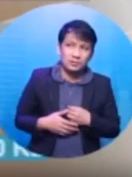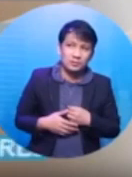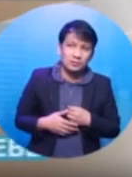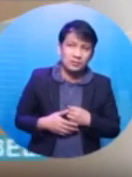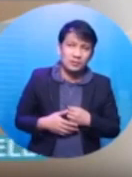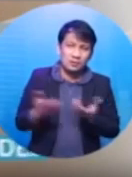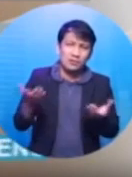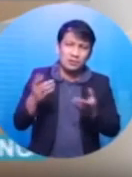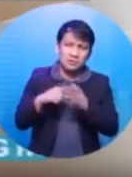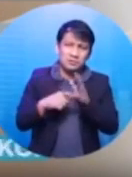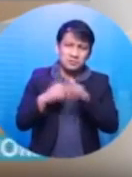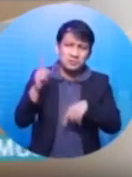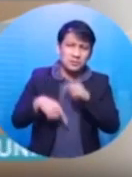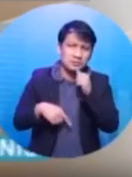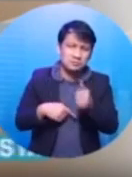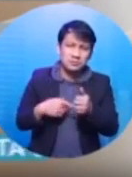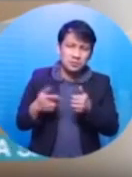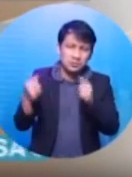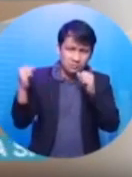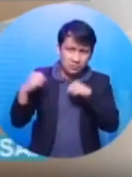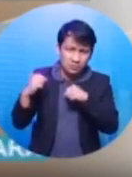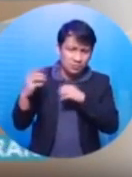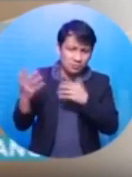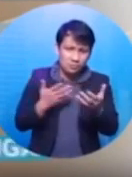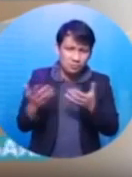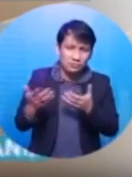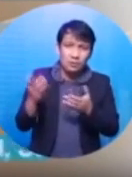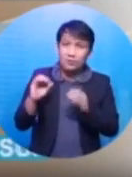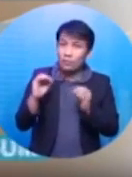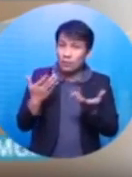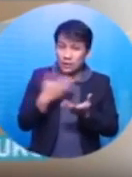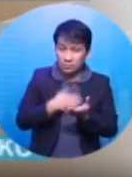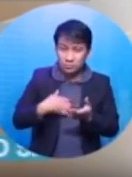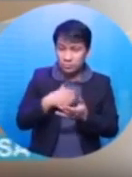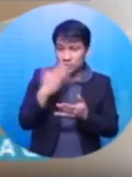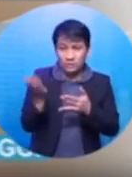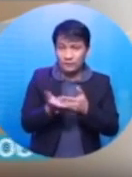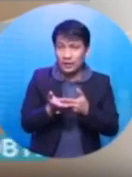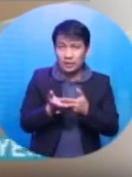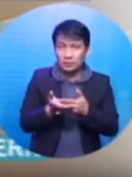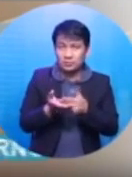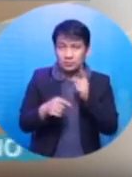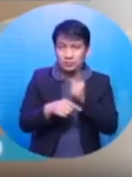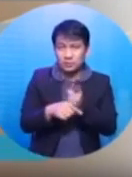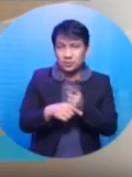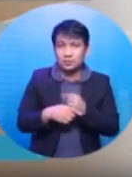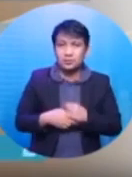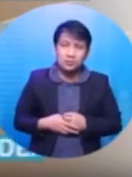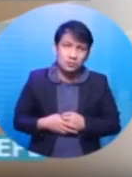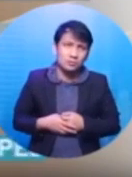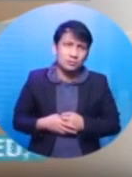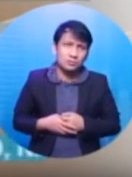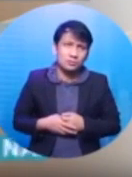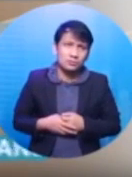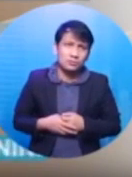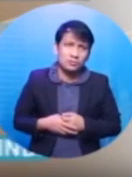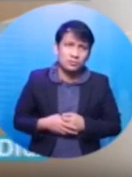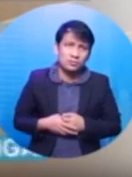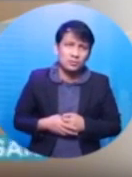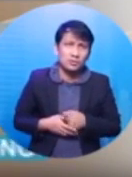po. Hindi po pala kung pwede, dapat po, para wala ng kasuhan. Okay? So, siguro, nay!